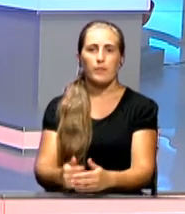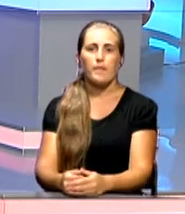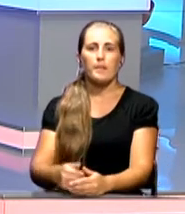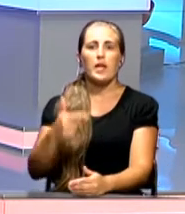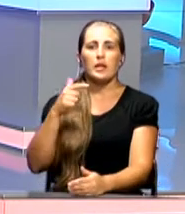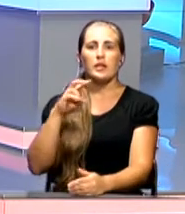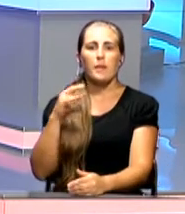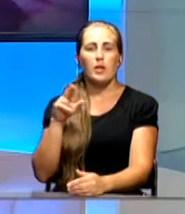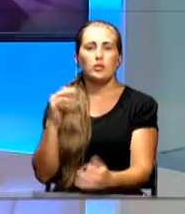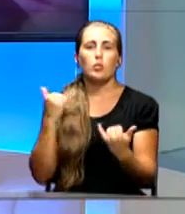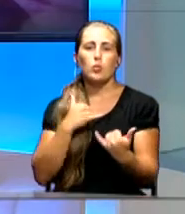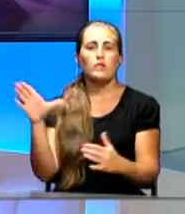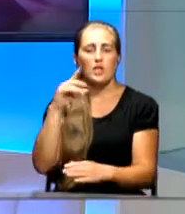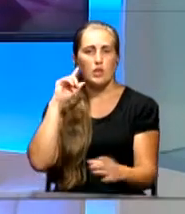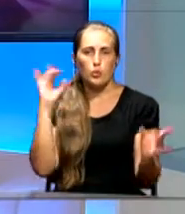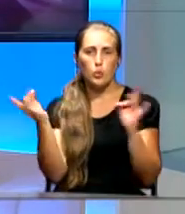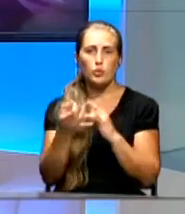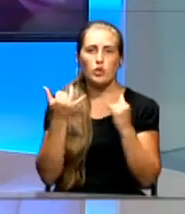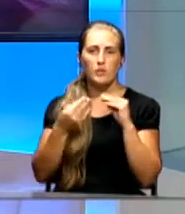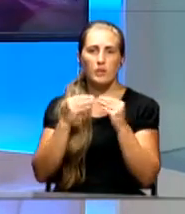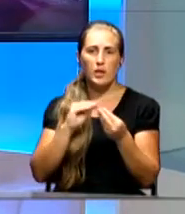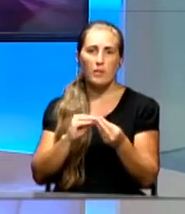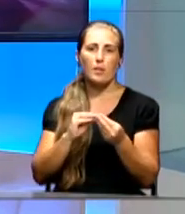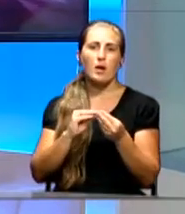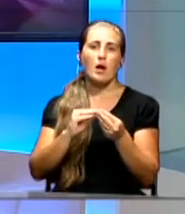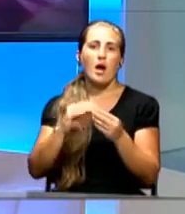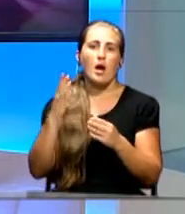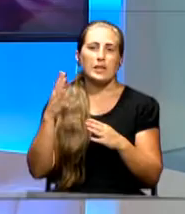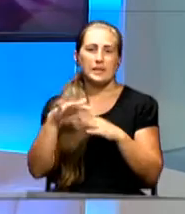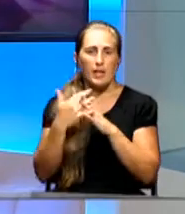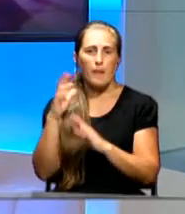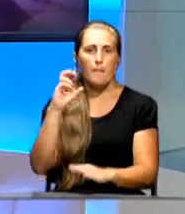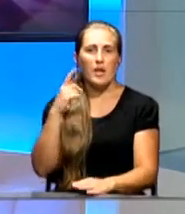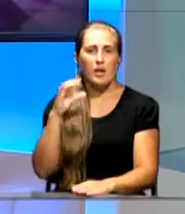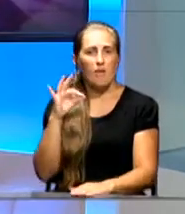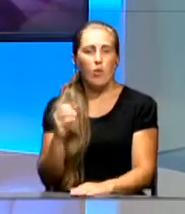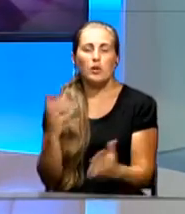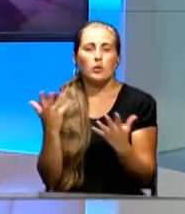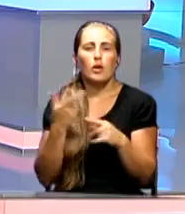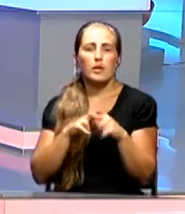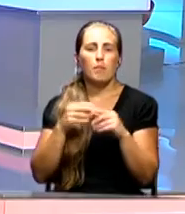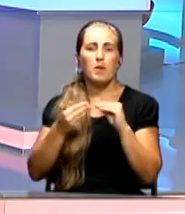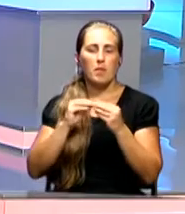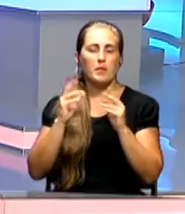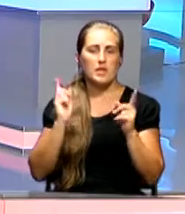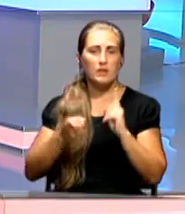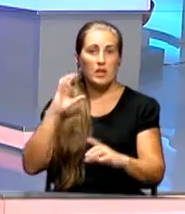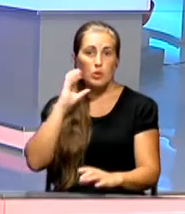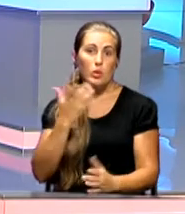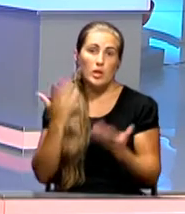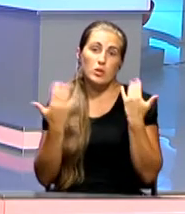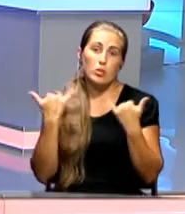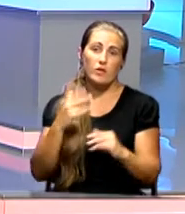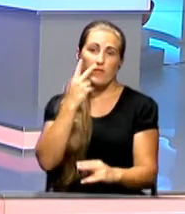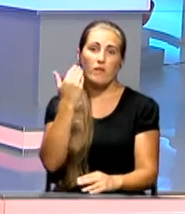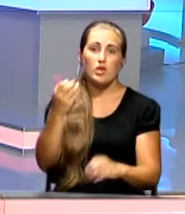Геннадий Павлович, у всех на слуху сейчас проблема с очистными сооружениями в селе Береговом. Насколько эта проблема действительно серьезна? Есть ли уже